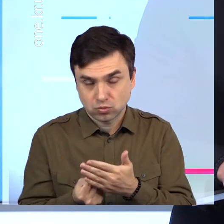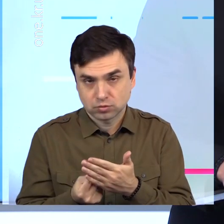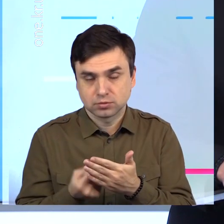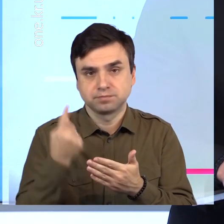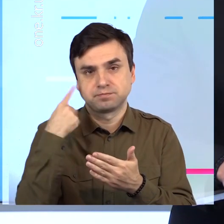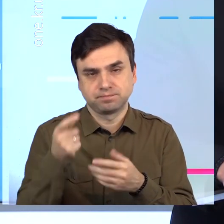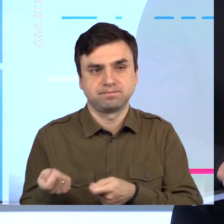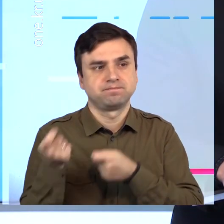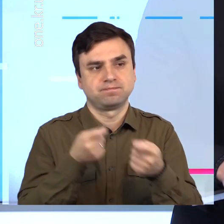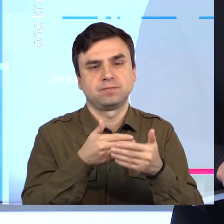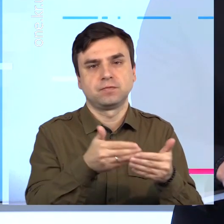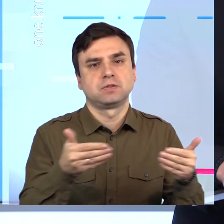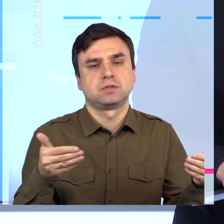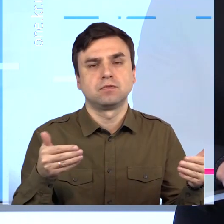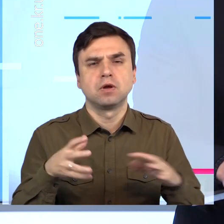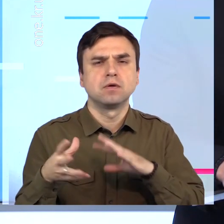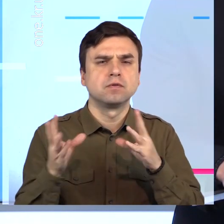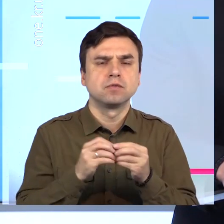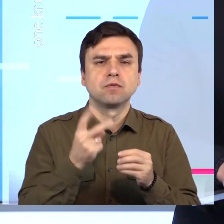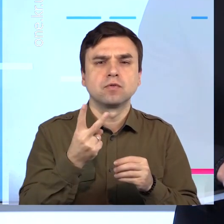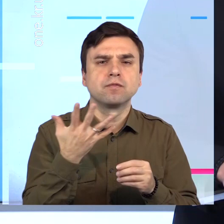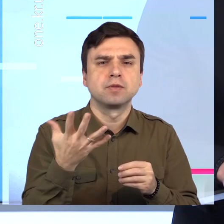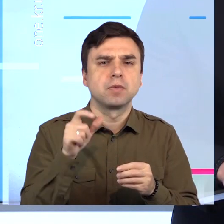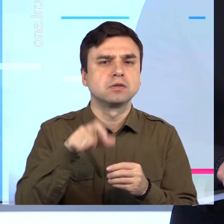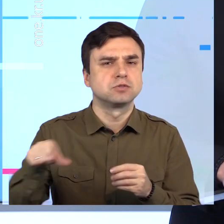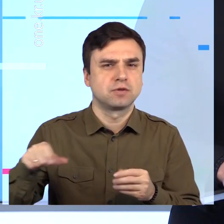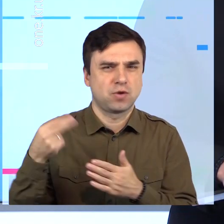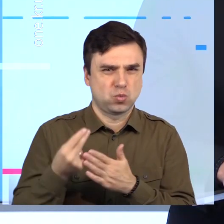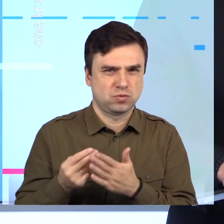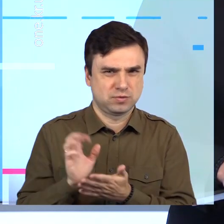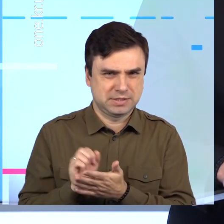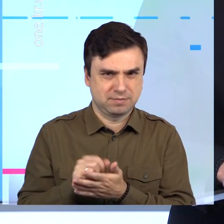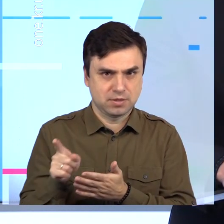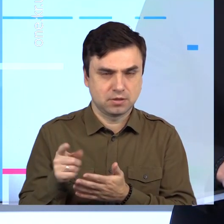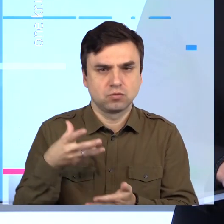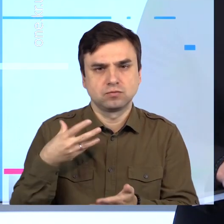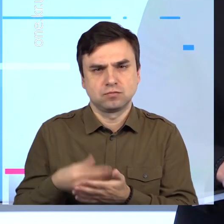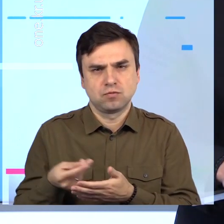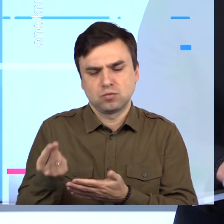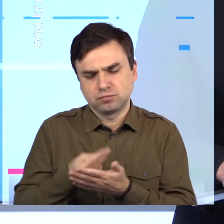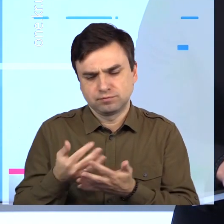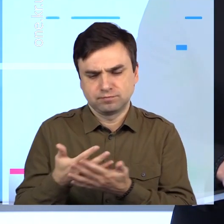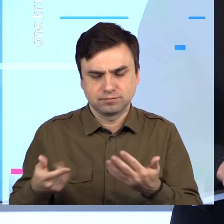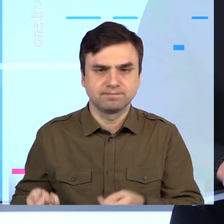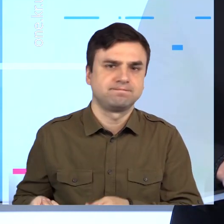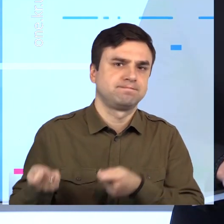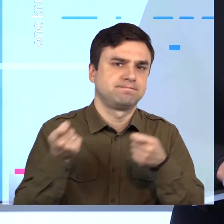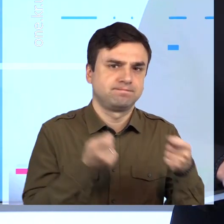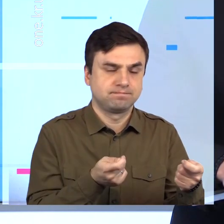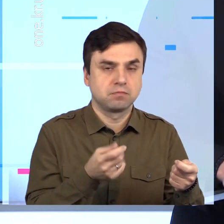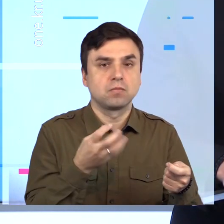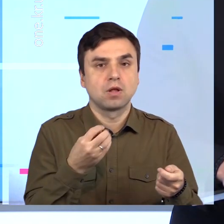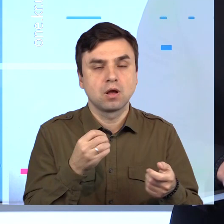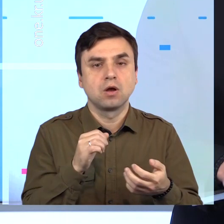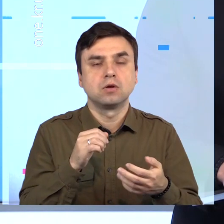Полотна» презентували 25 криворізьких художників. До того ж, демонстраційний простір доповнюють дерев'яні скульптури місцевих